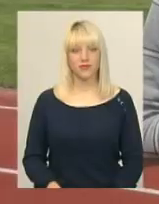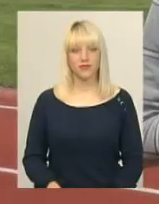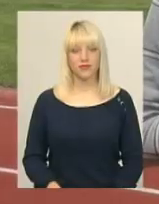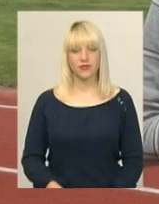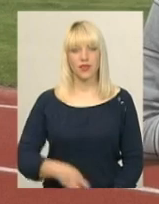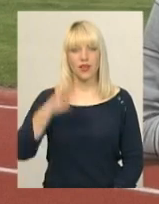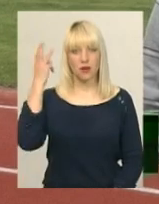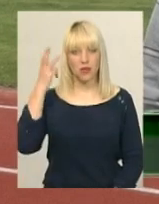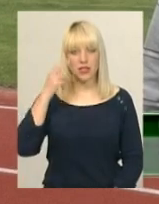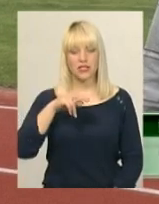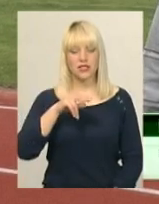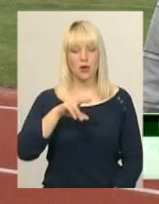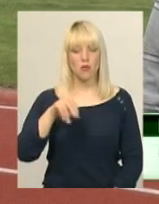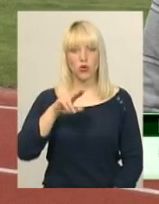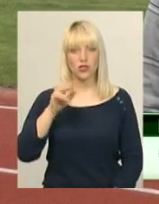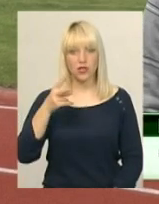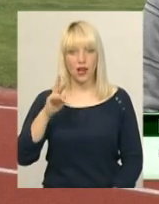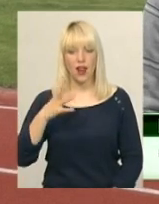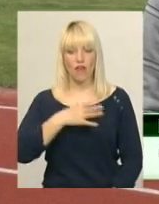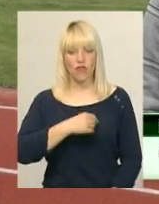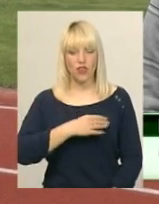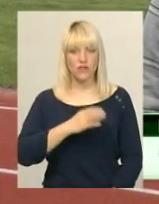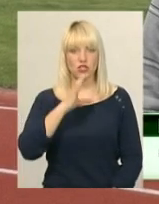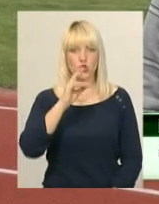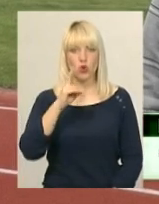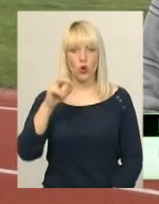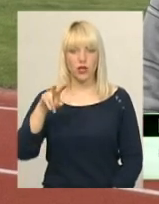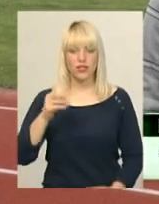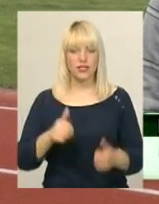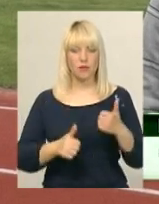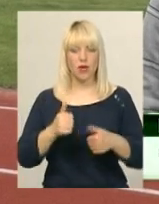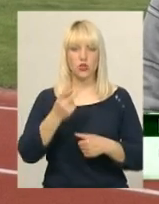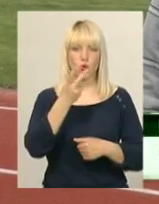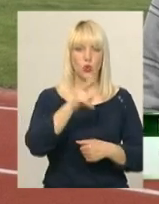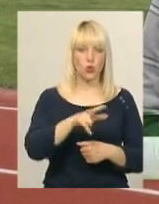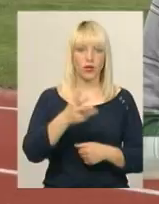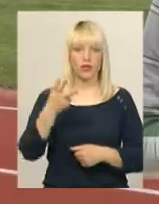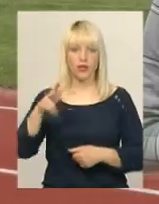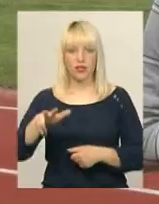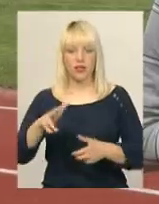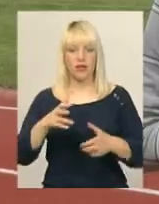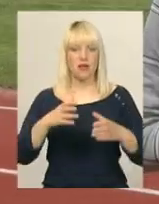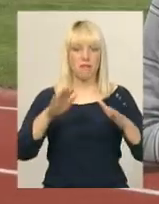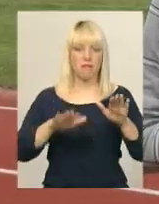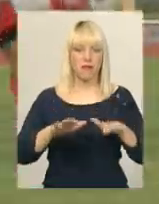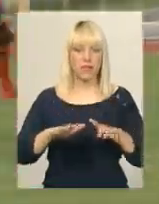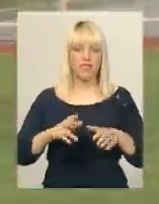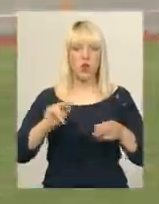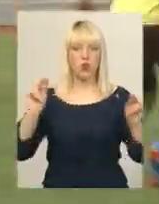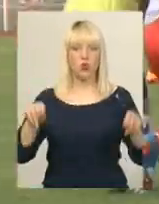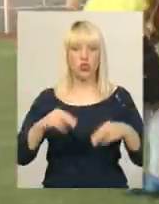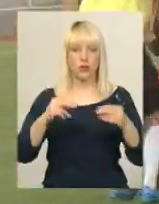Хмельницьке Поділля та Львівський «Сокол» змагаються за друге та третє місце у чемпіонаті України з регбі серед команд Суперліги.